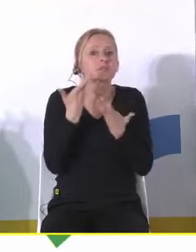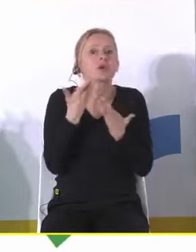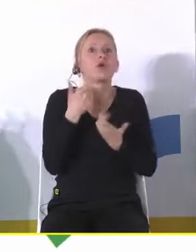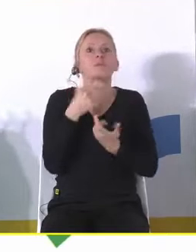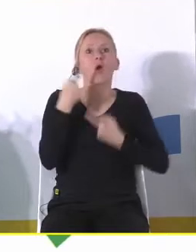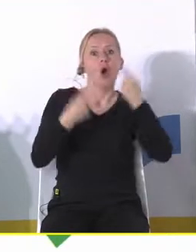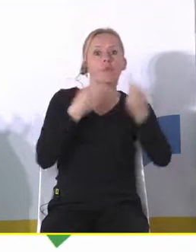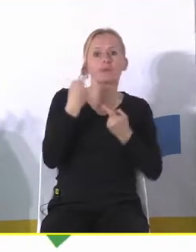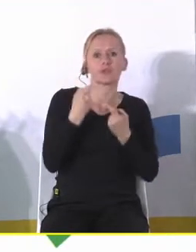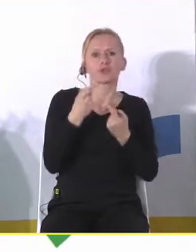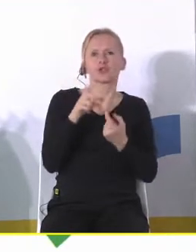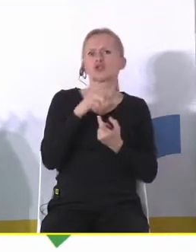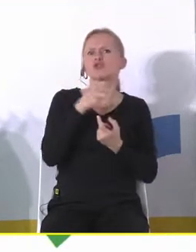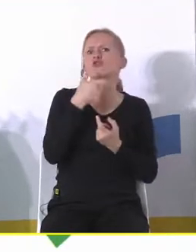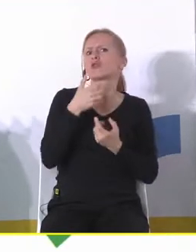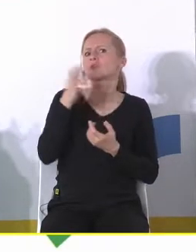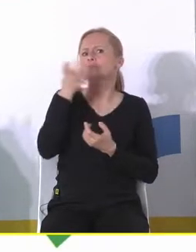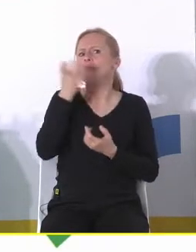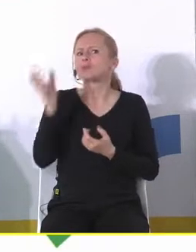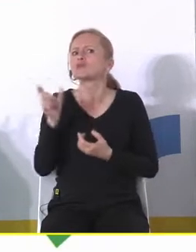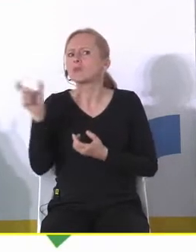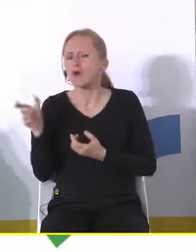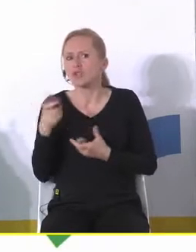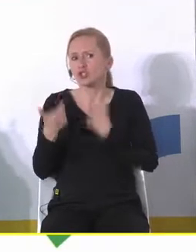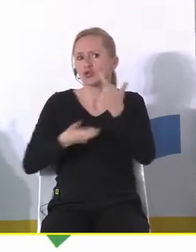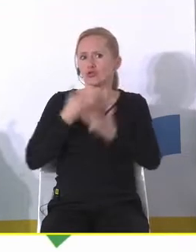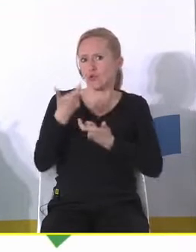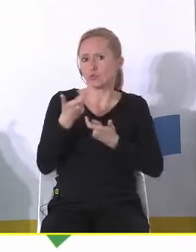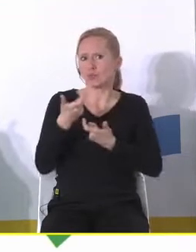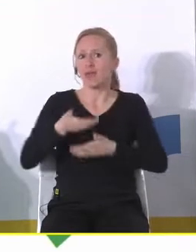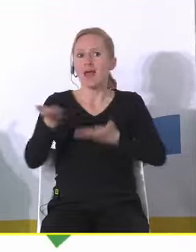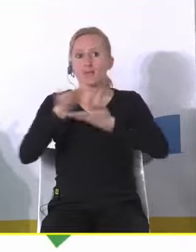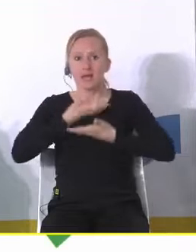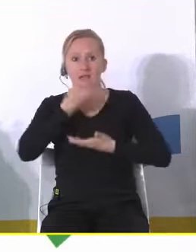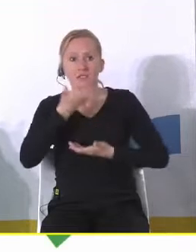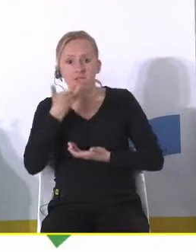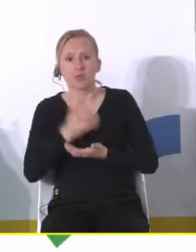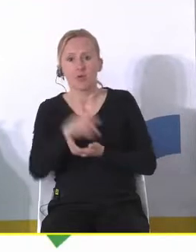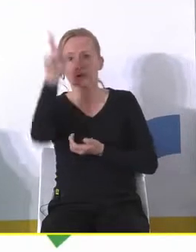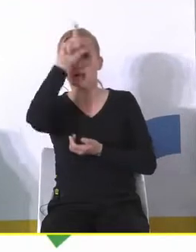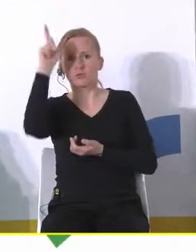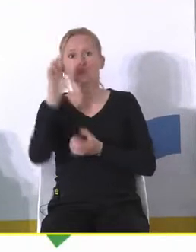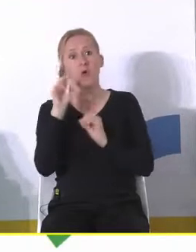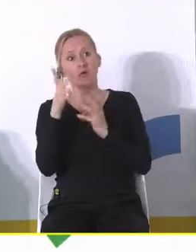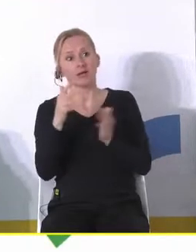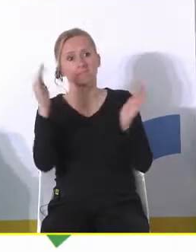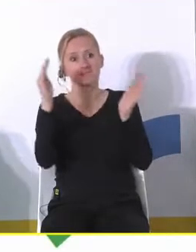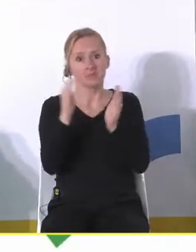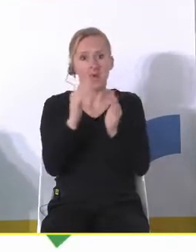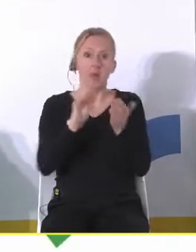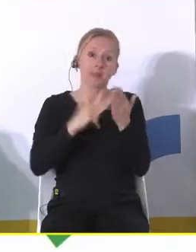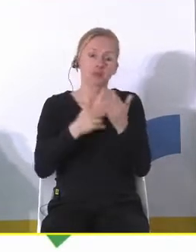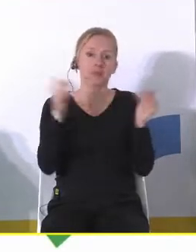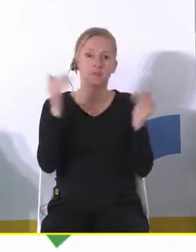można to opowiedzieć czym jest ciepłownia tak naprawdę co ona robi no dostarcza ciepło tak czyli można powiedzieć ok może